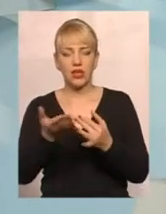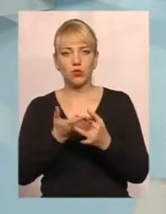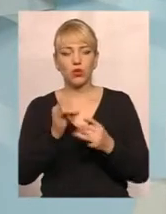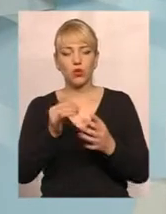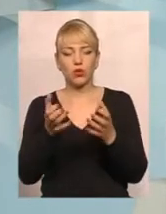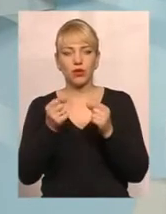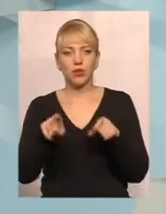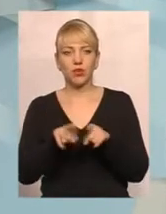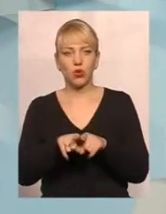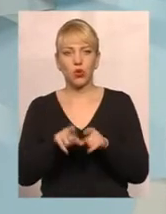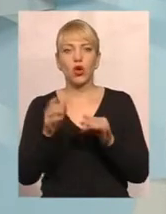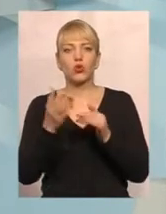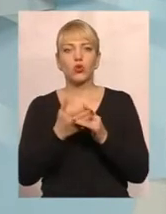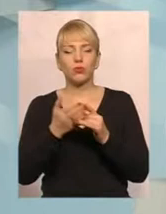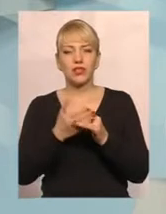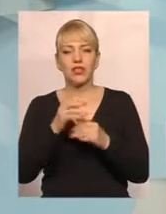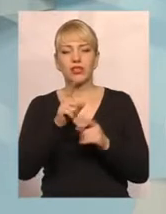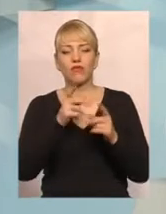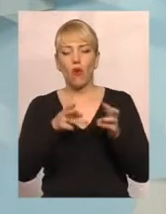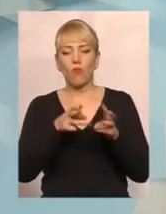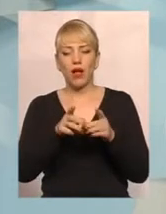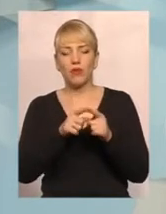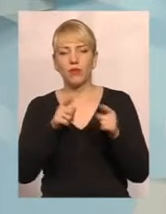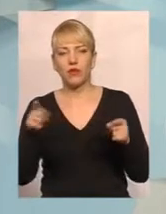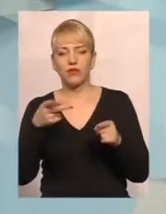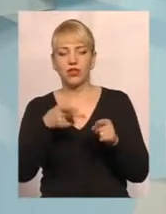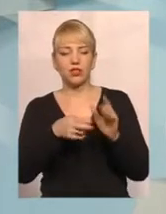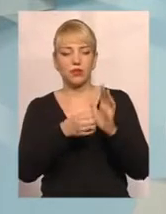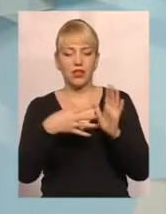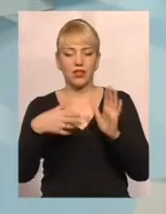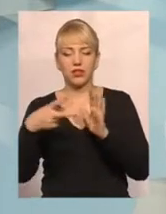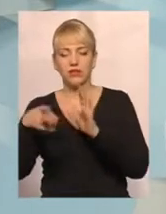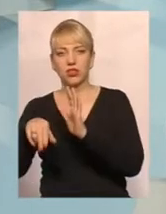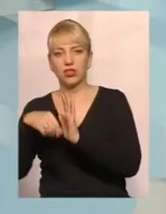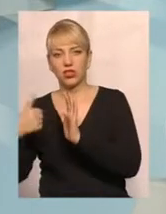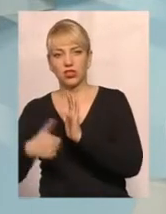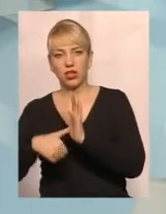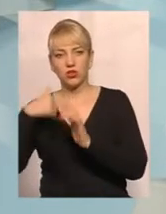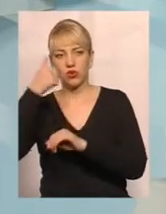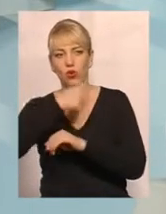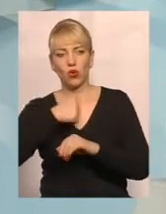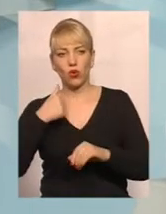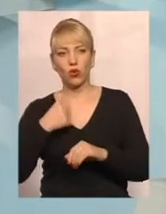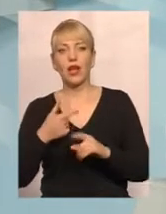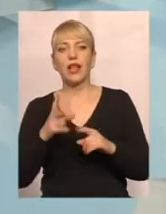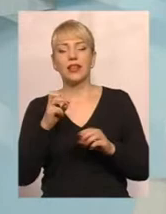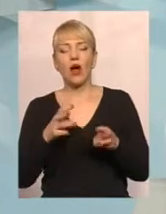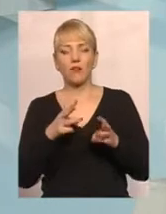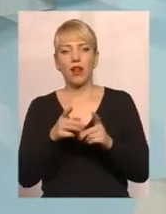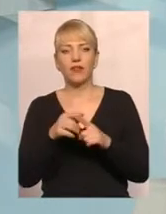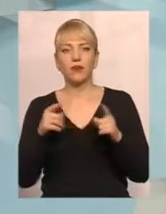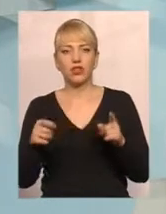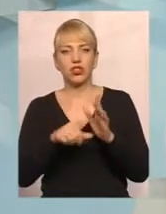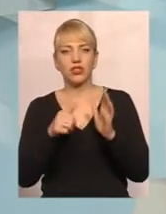таку субсидію в опалюваний період 2015-2016 року, на опалюваний період